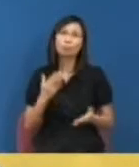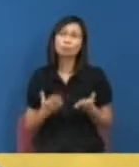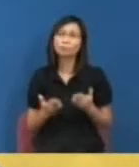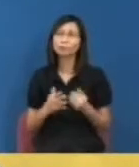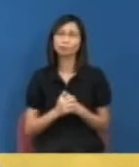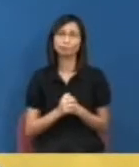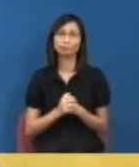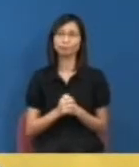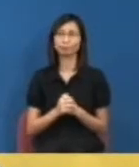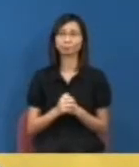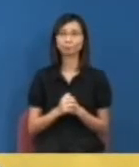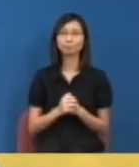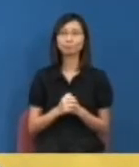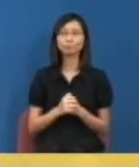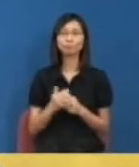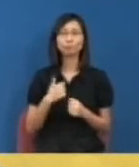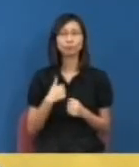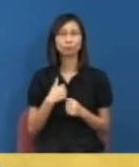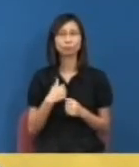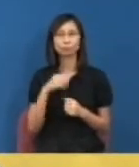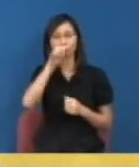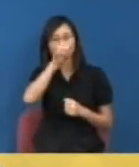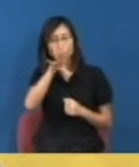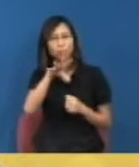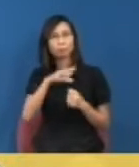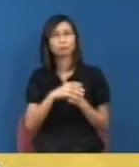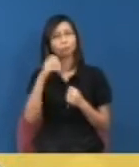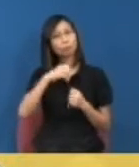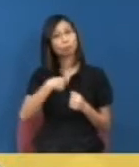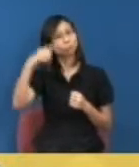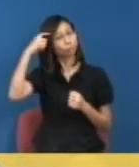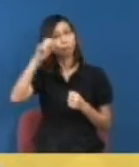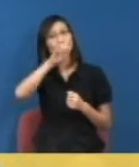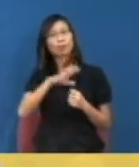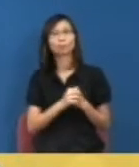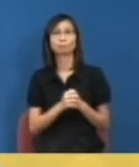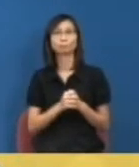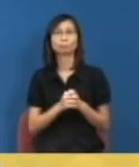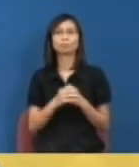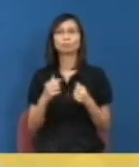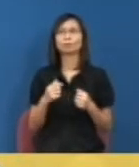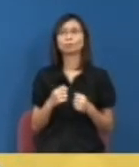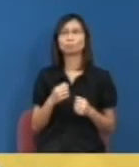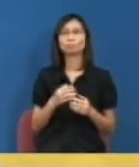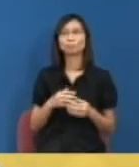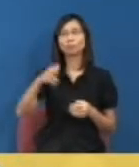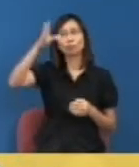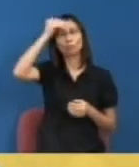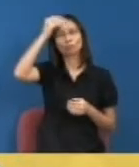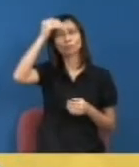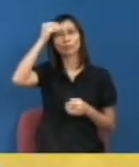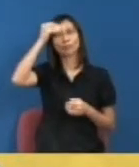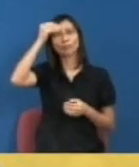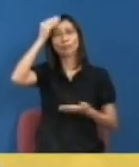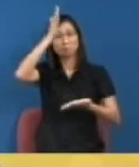我這裡想插開一句其實可能會得罪人的學者是不代表知識分子